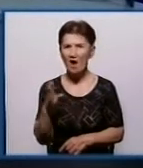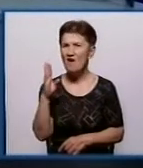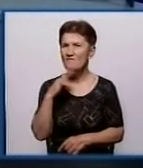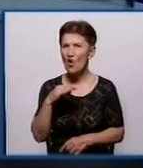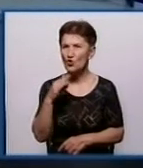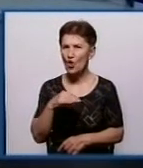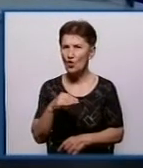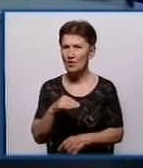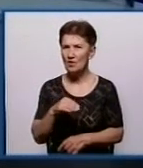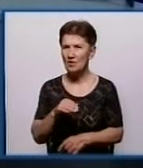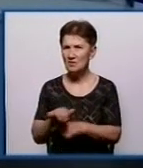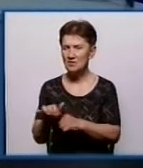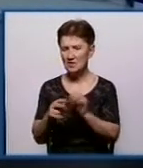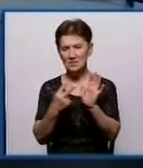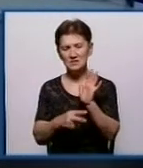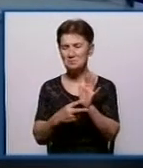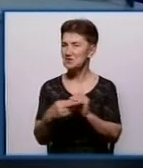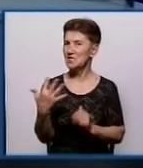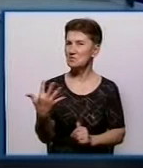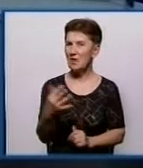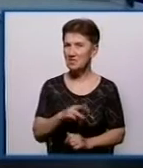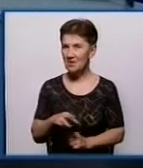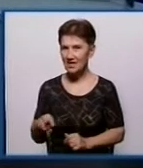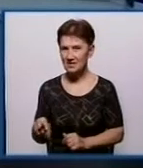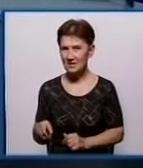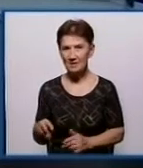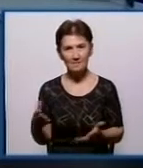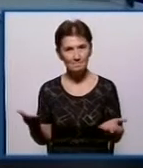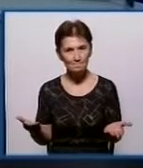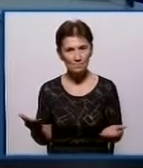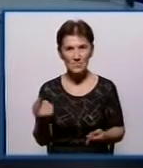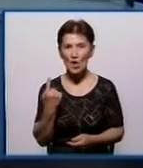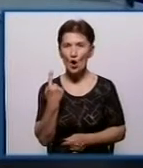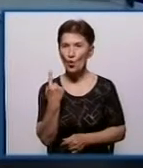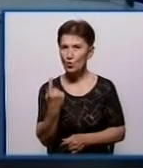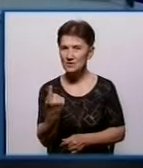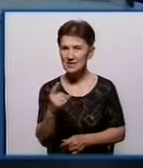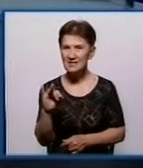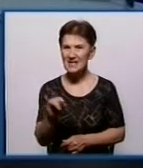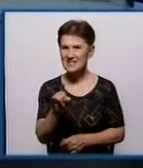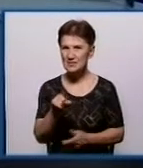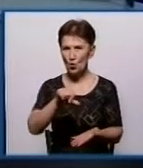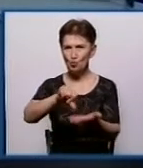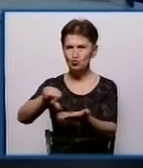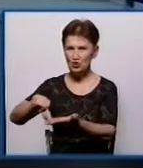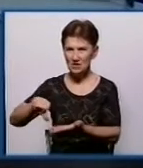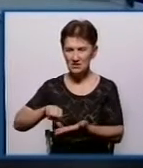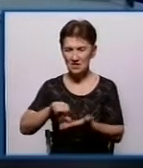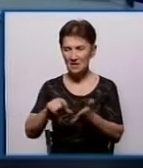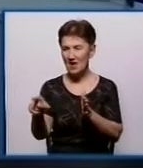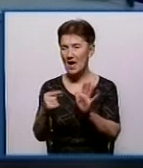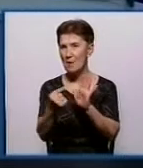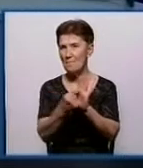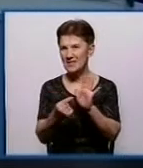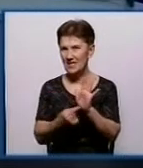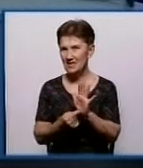75 мільйонів гривень на рік. І один з учасників обговорень поділив це на 12